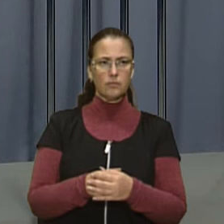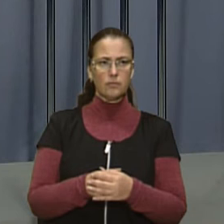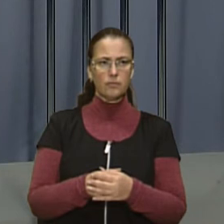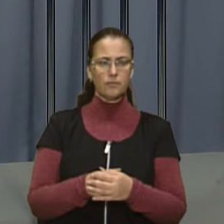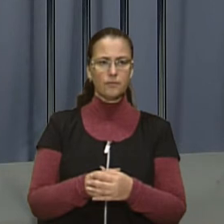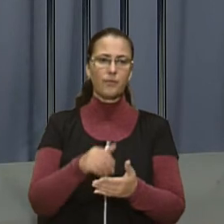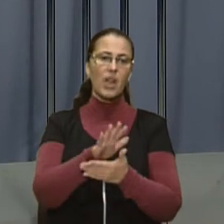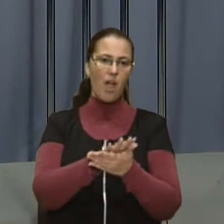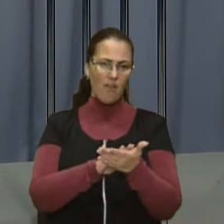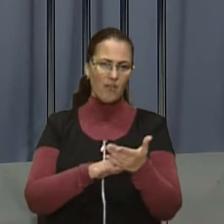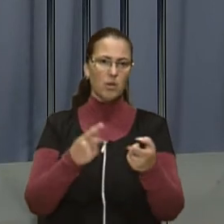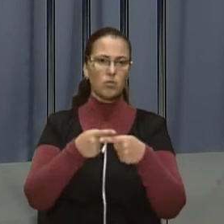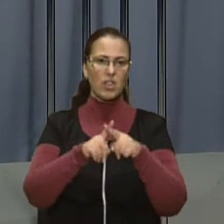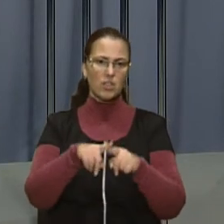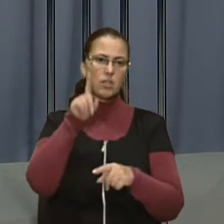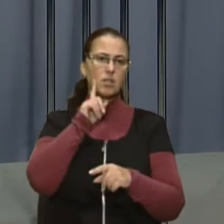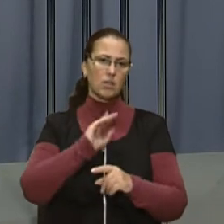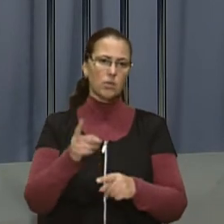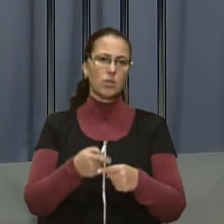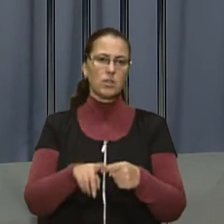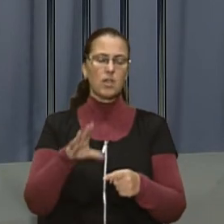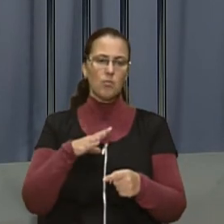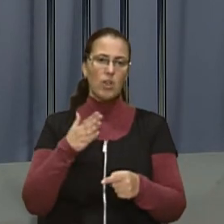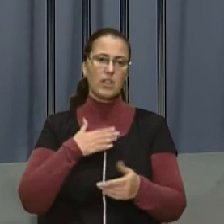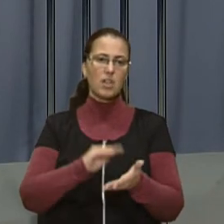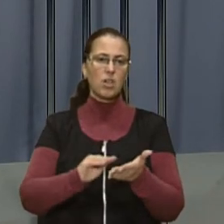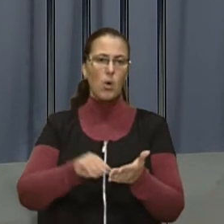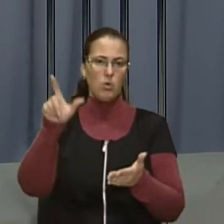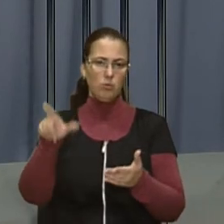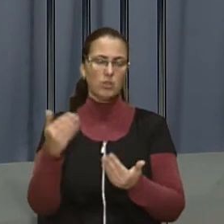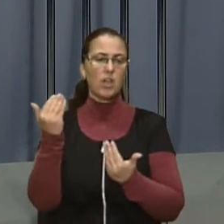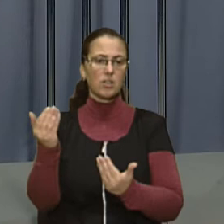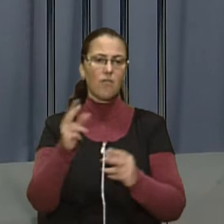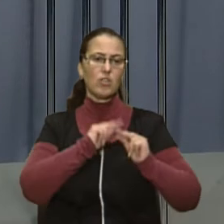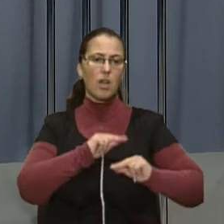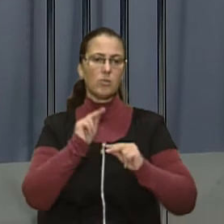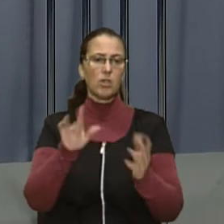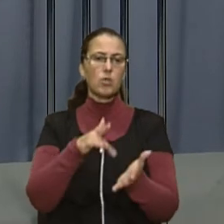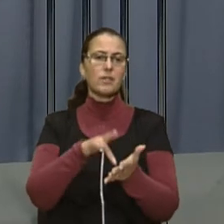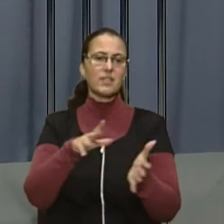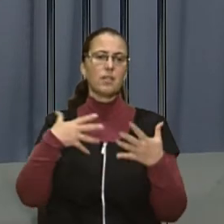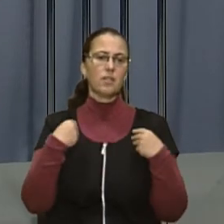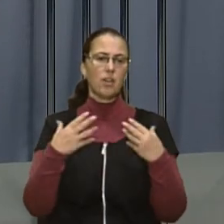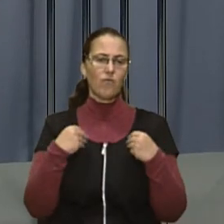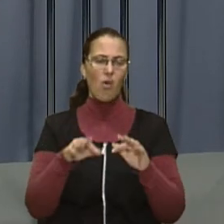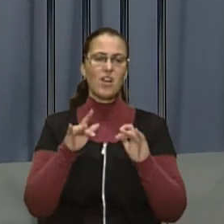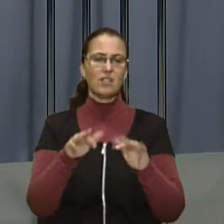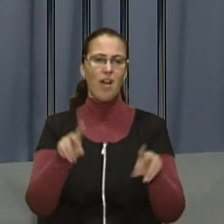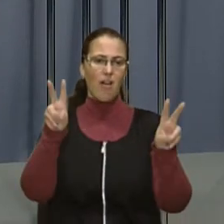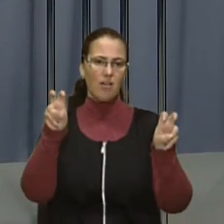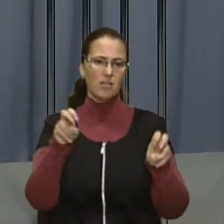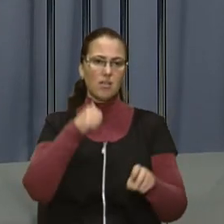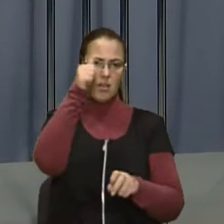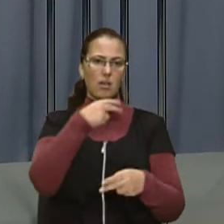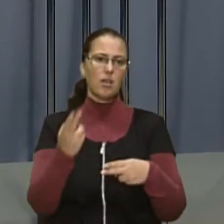Перепрошую за технічні незручності. Це була Катерина Садловська. Вона працює в центрі Львова на акції «Рік без Каті»,